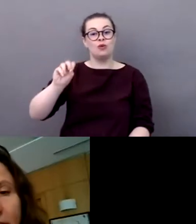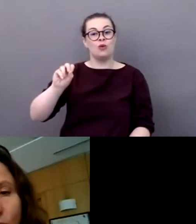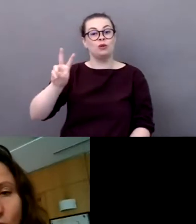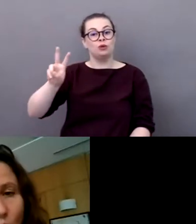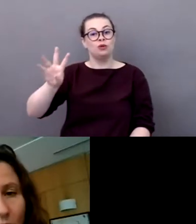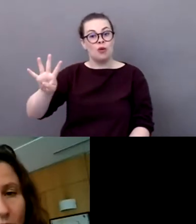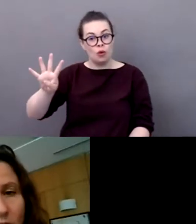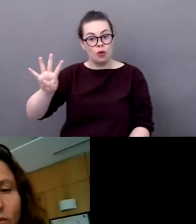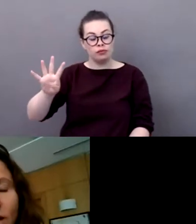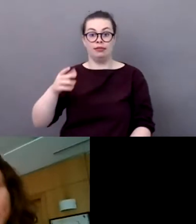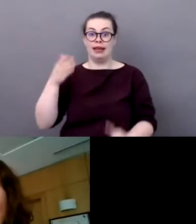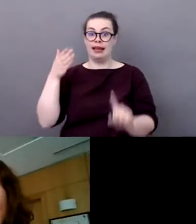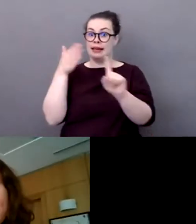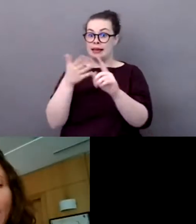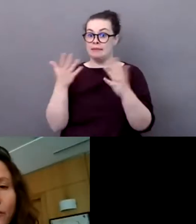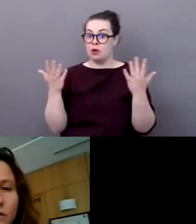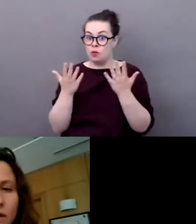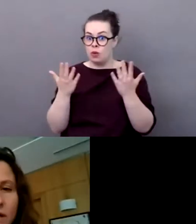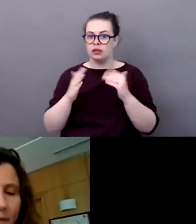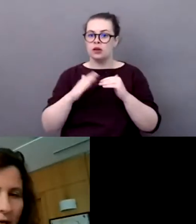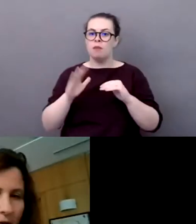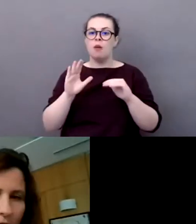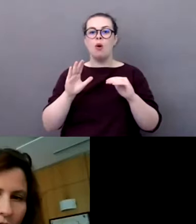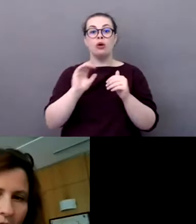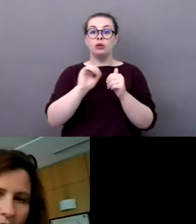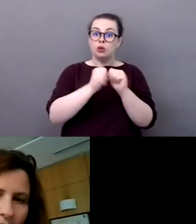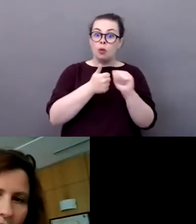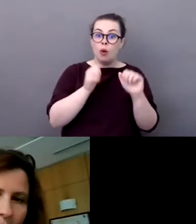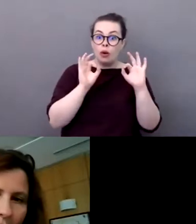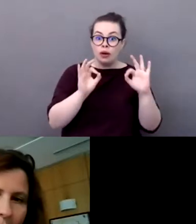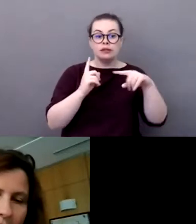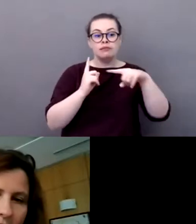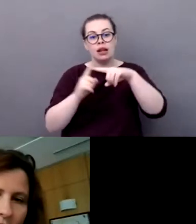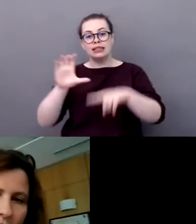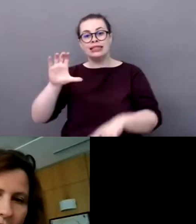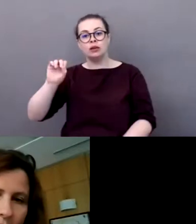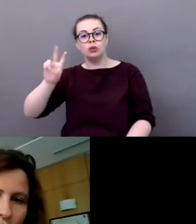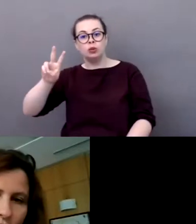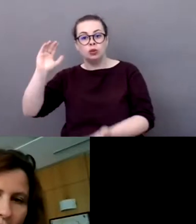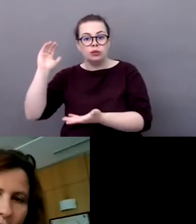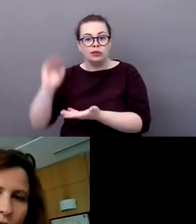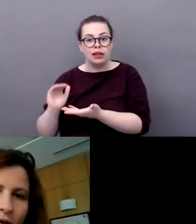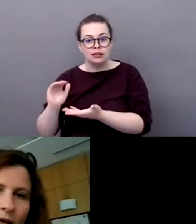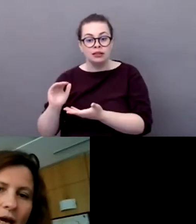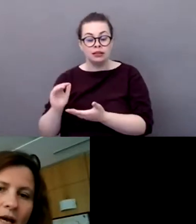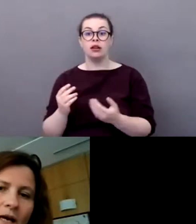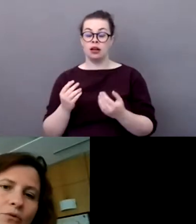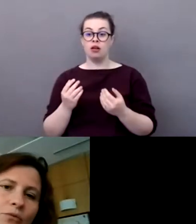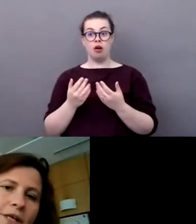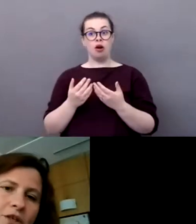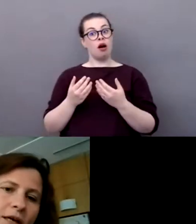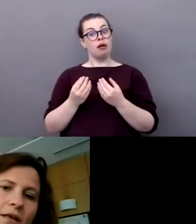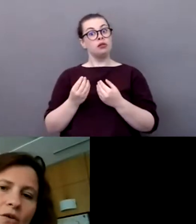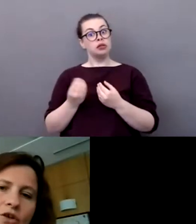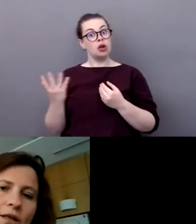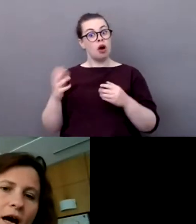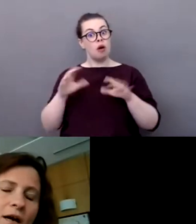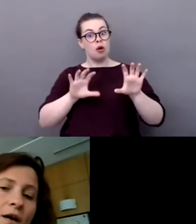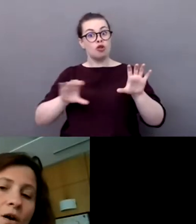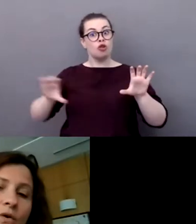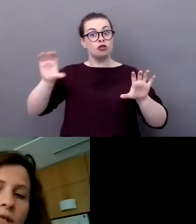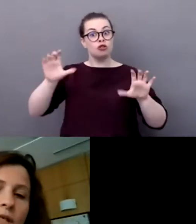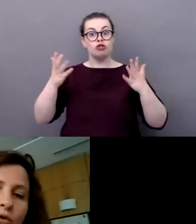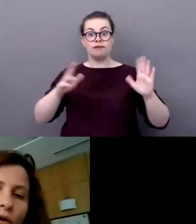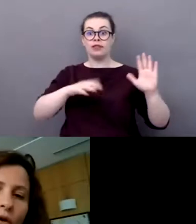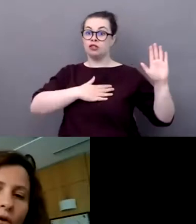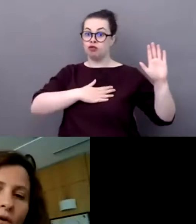plusieurs pays se sont engagés, donc à démarrer par la France, qui démarrera par la présidence l'année prochaine. Et puis derrière, la République tchèque, qui enchaînera